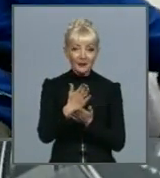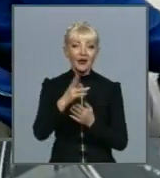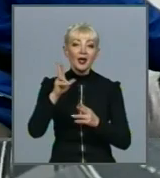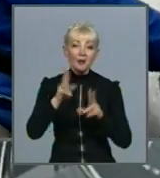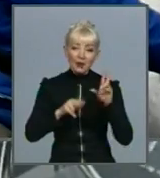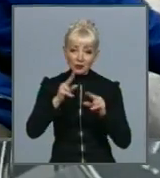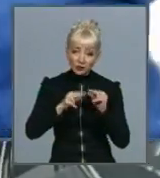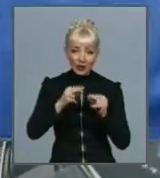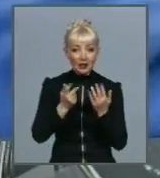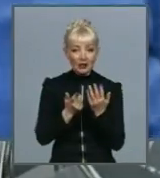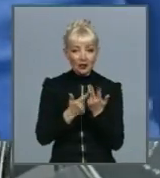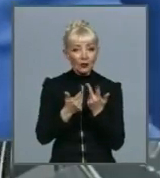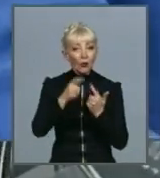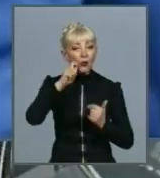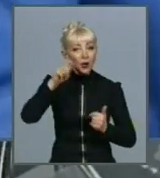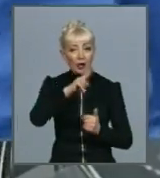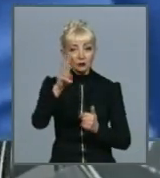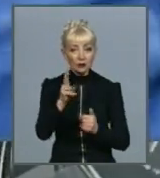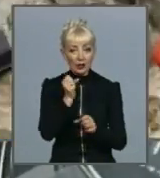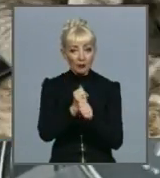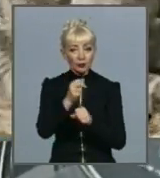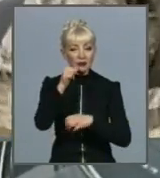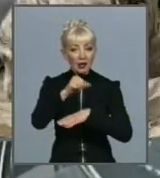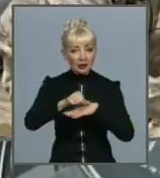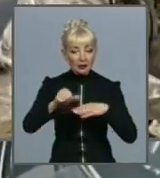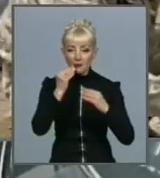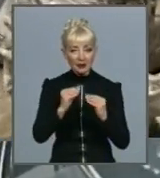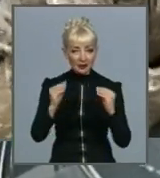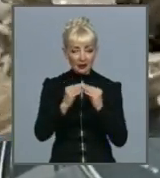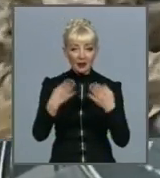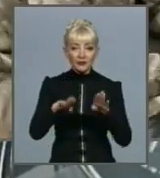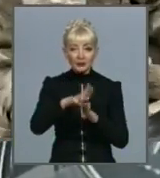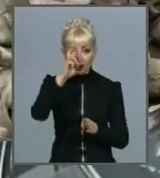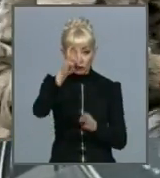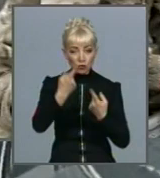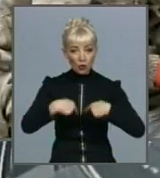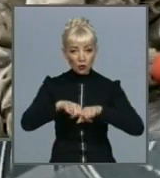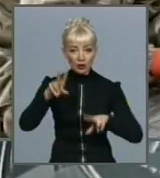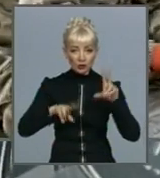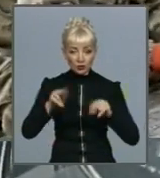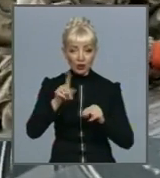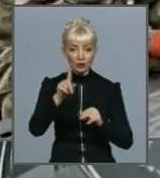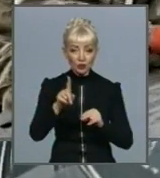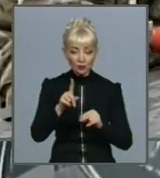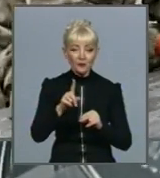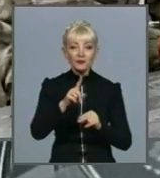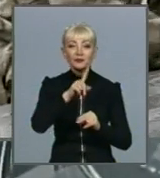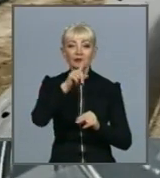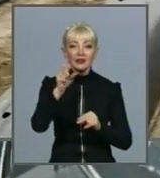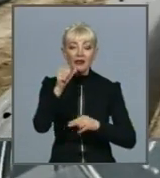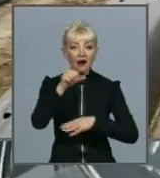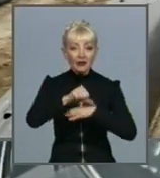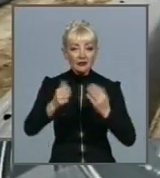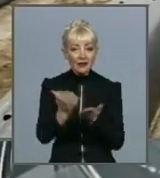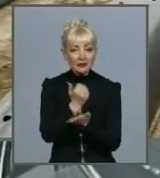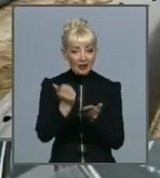працюють за кордоном на постійній основі. Так, в держоргані вважають, що за межами держави регулярно заробляють копійчину близько